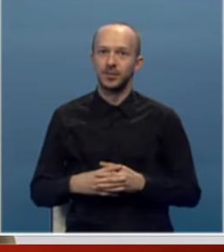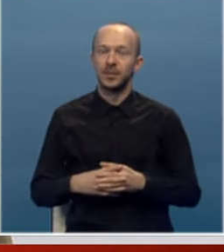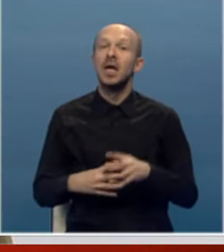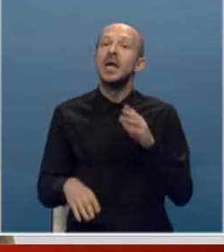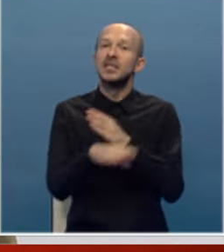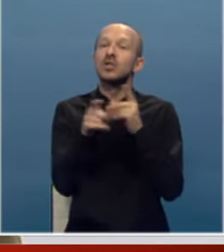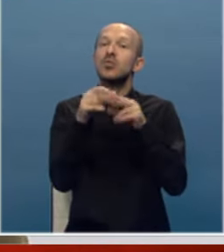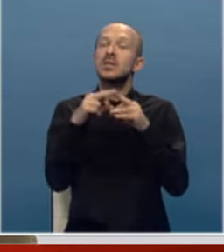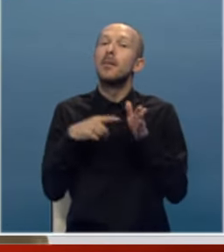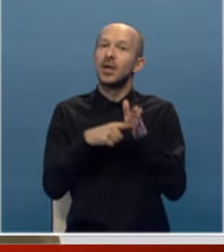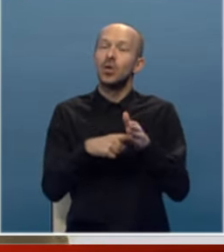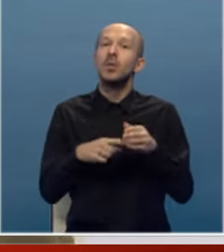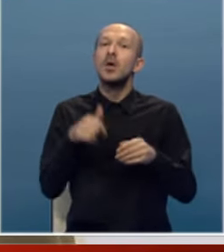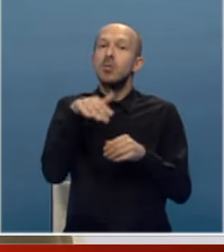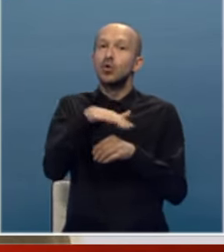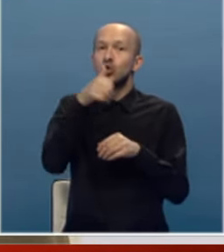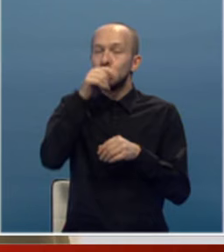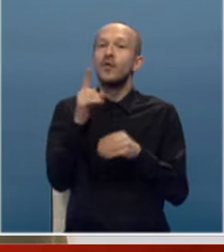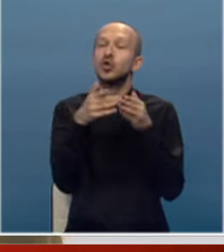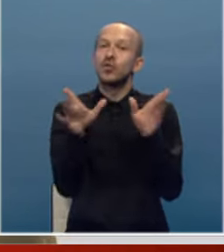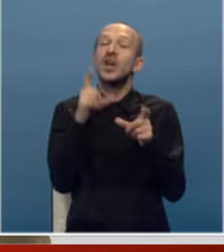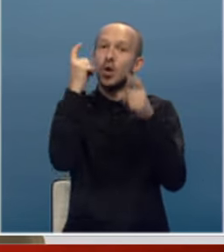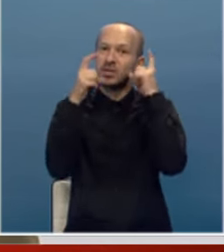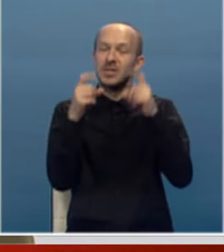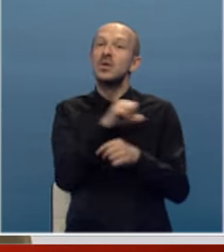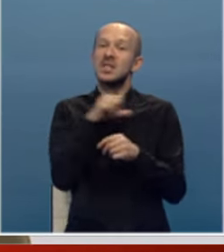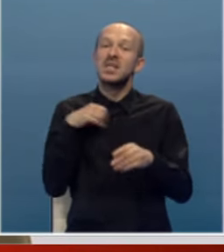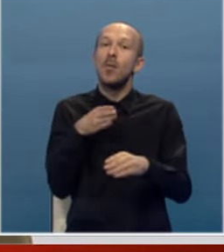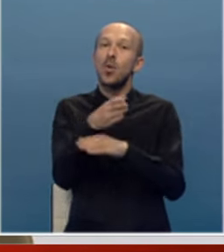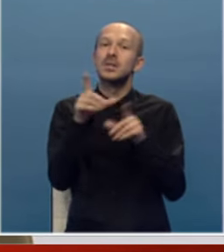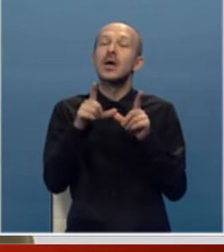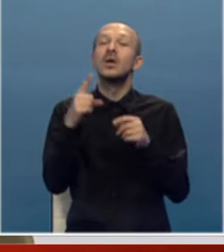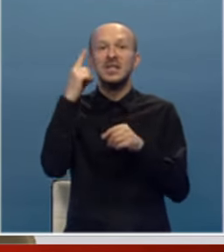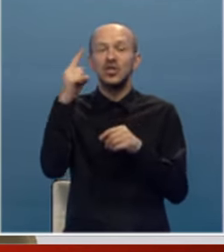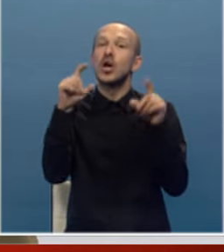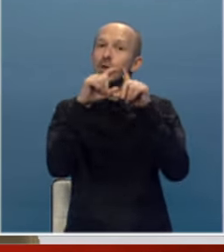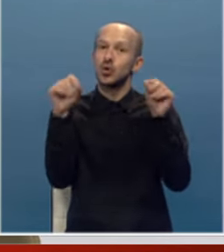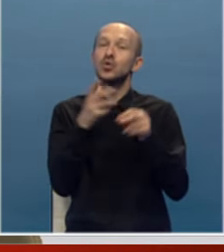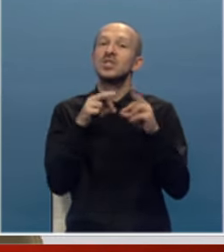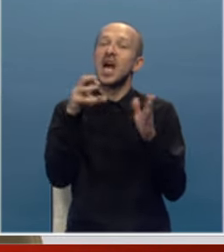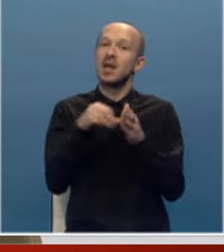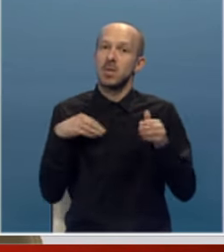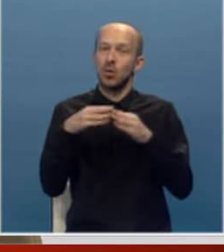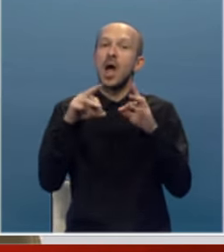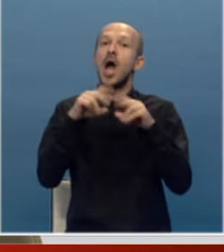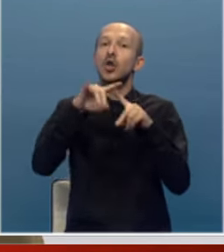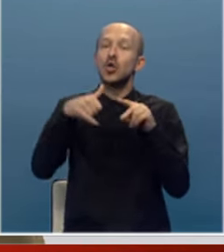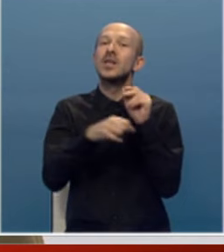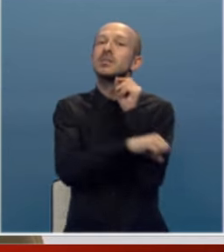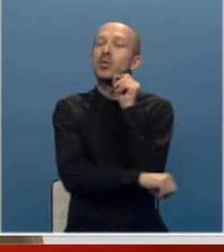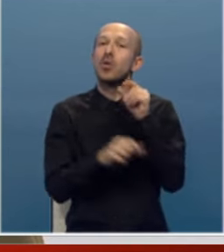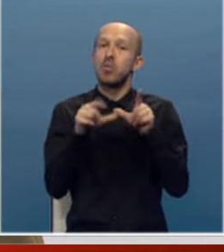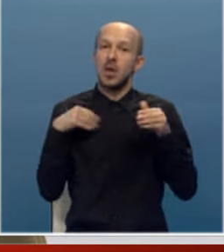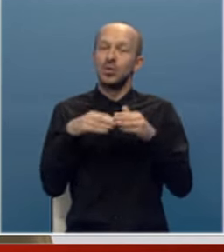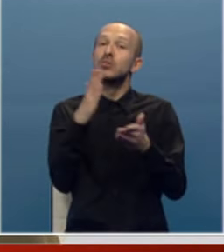smo i sa predlogom da se taj prostor što više otvori u smislu da sam ulazak u veoma značajnu instituciju za grad Banja Luka, a to Univerzitet u Banjoj Luci,